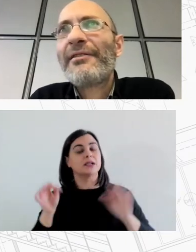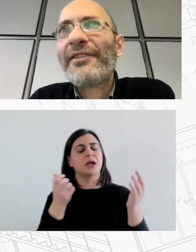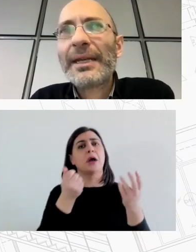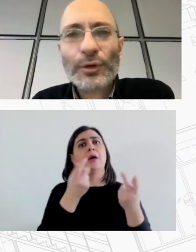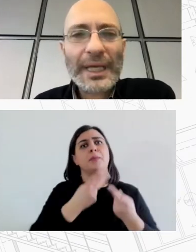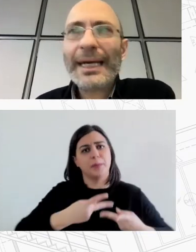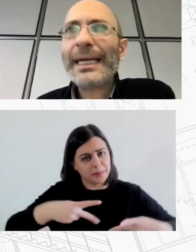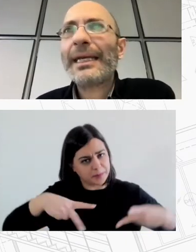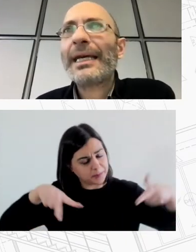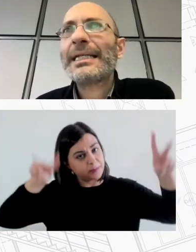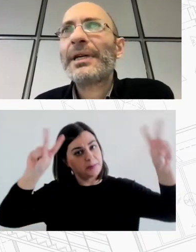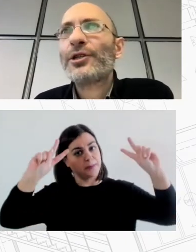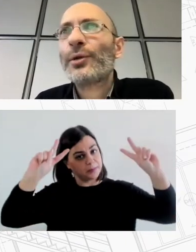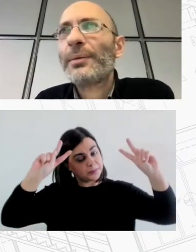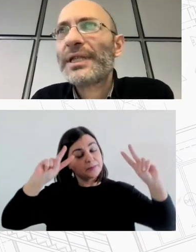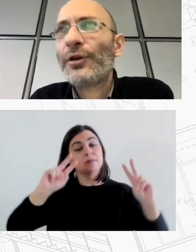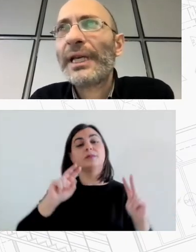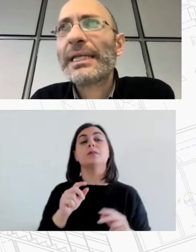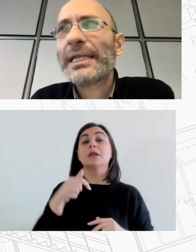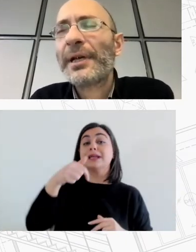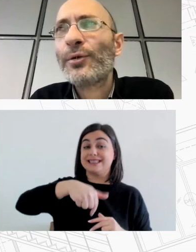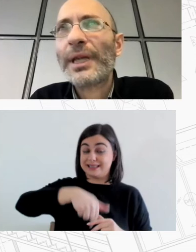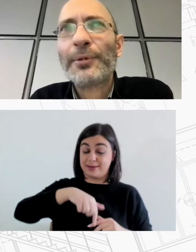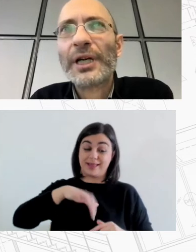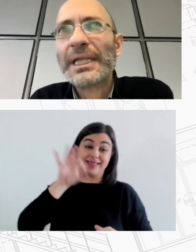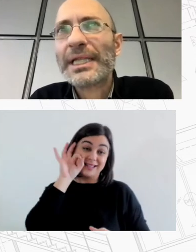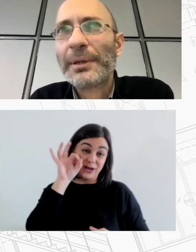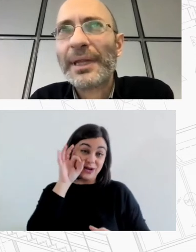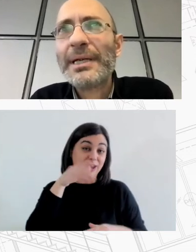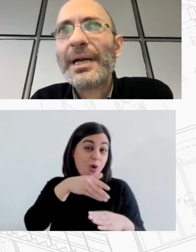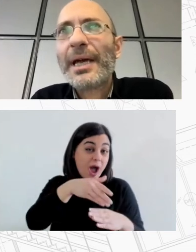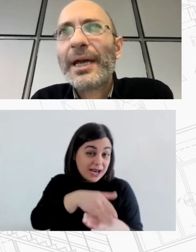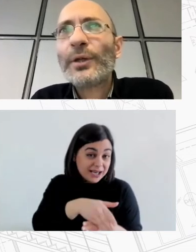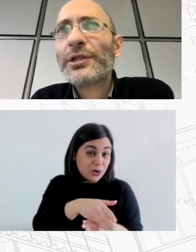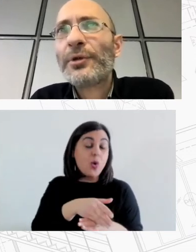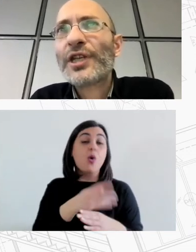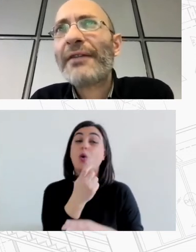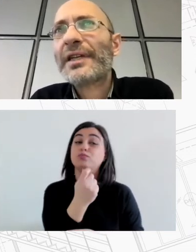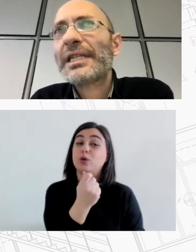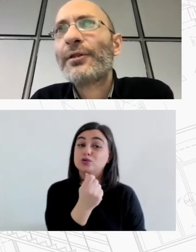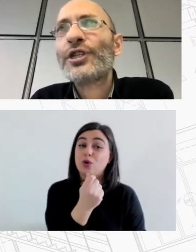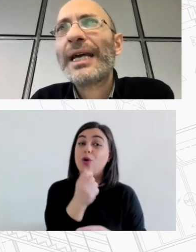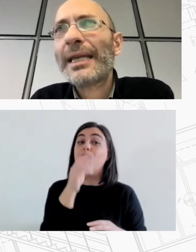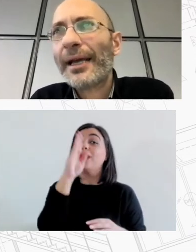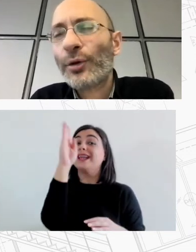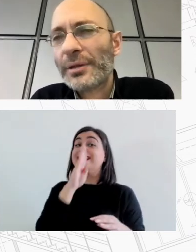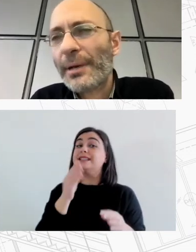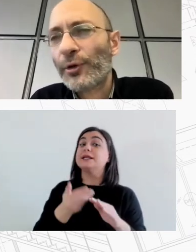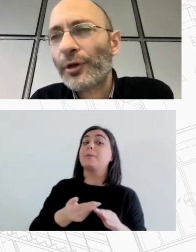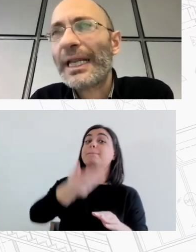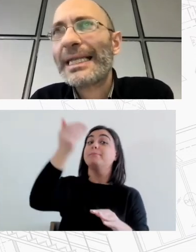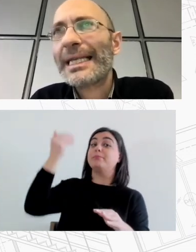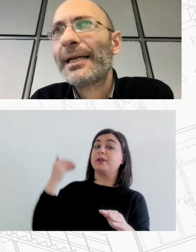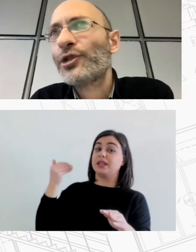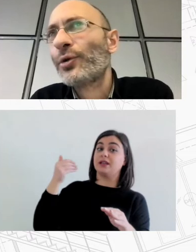Φαίνεται ότι τα ενοίκια σήμερα στο Δήμο Θεσσαλονίκης ξεπερνούν τα προκρίσεις επίπεδα έχοντας σημειώσει η αύξηση σχεδόν 40% από